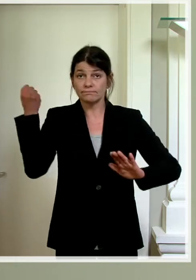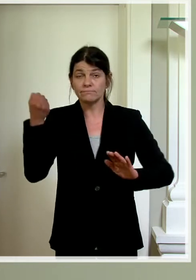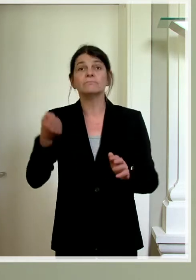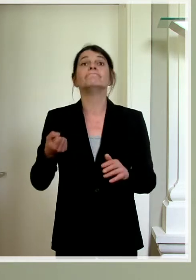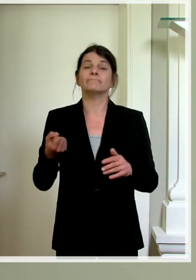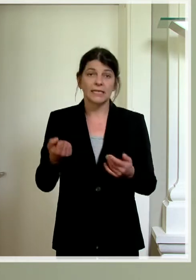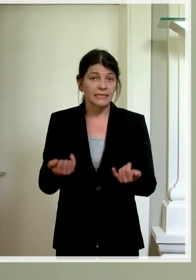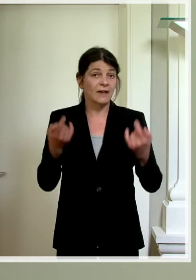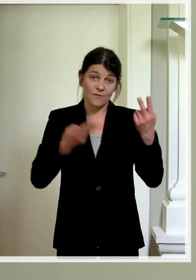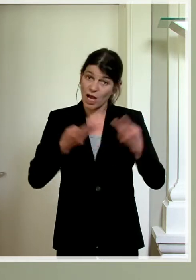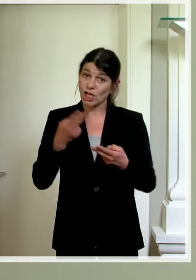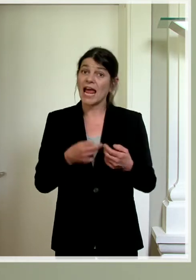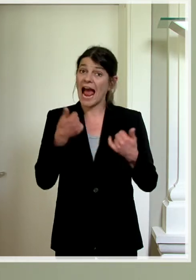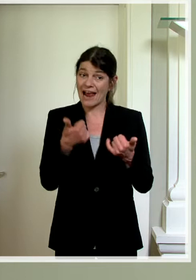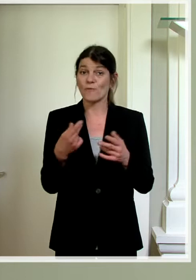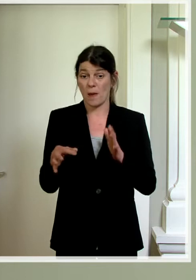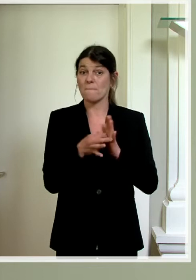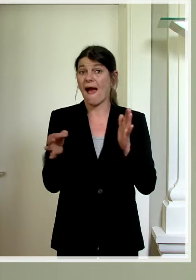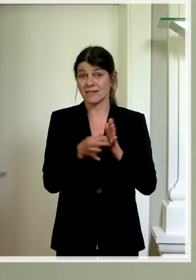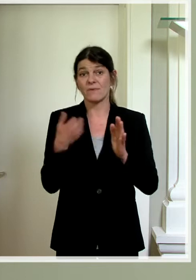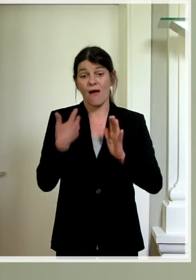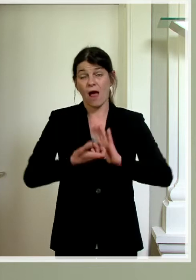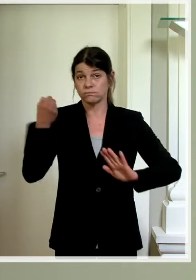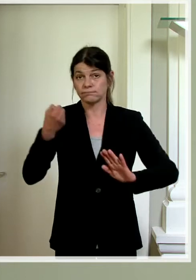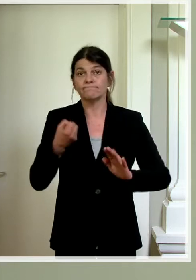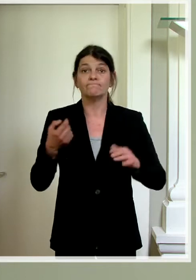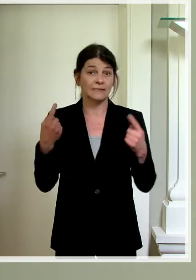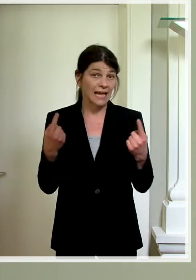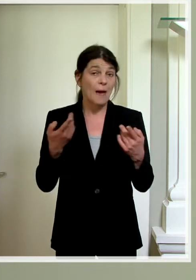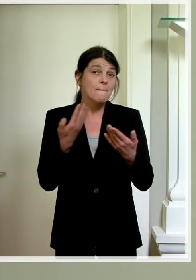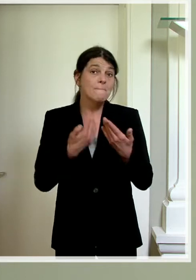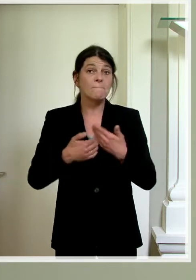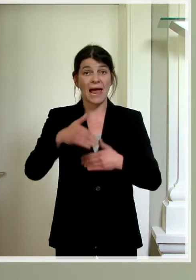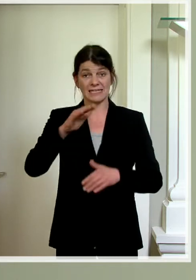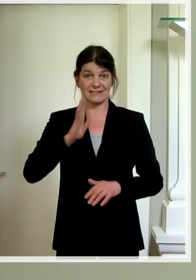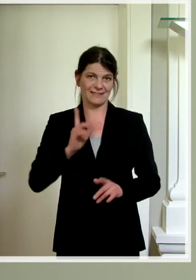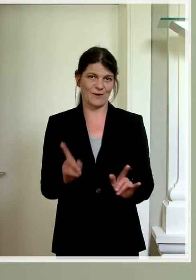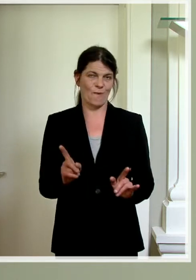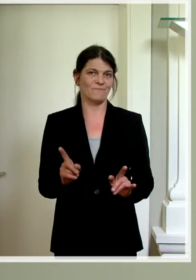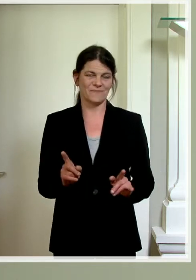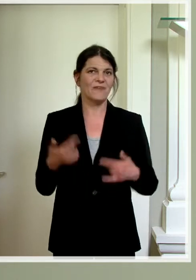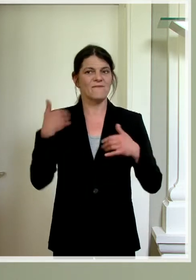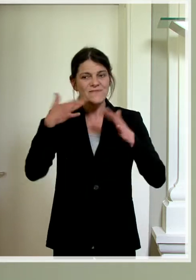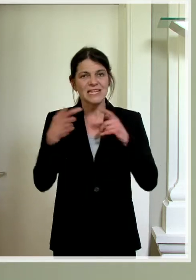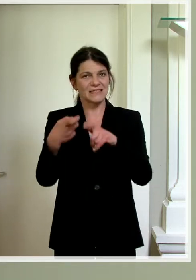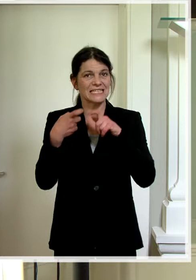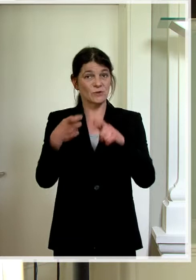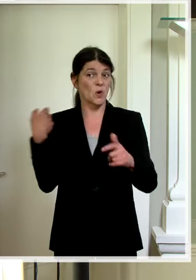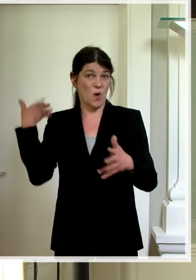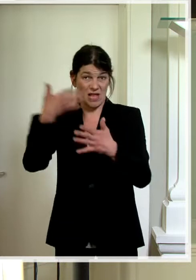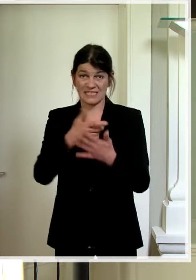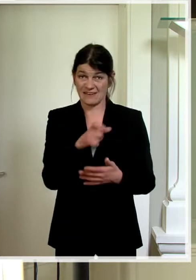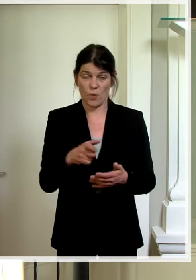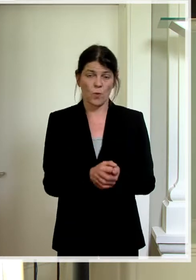haben wir wahrscheinlich eine der Massnahmen aufgehoben, die am meisten zu Diskussionen Anlass gab in den letzten Wochen.